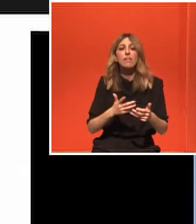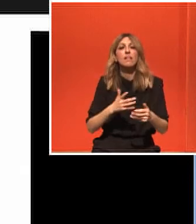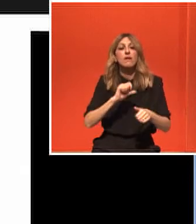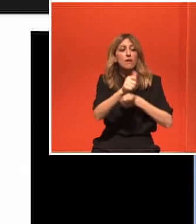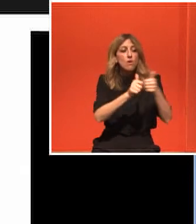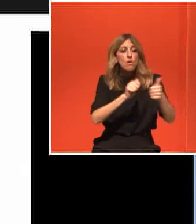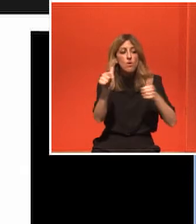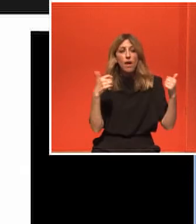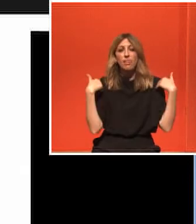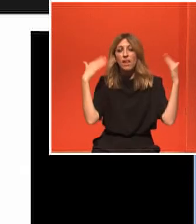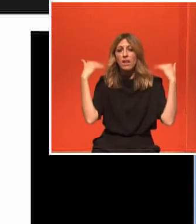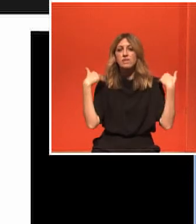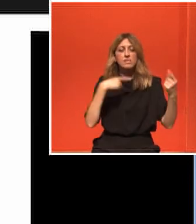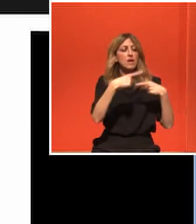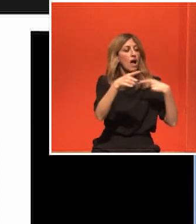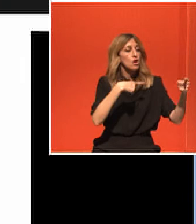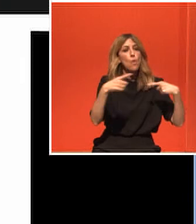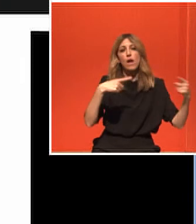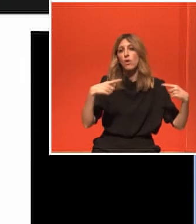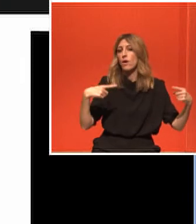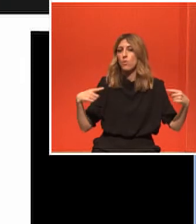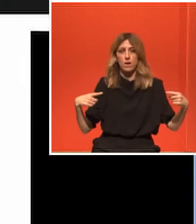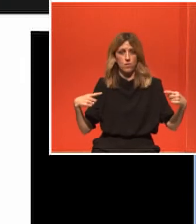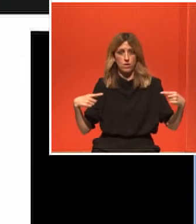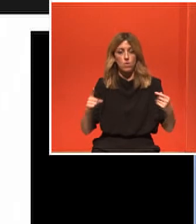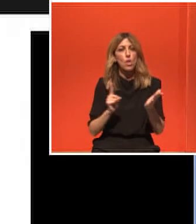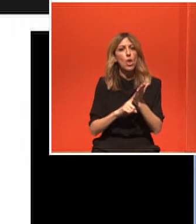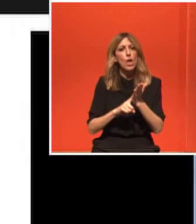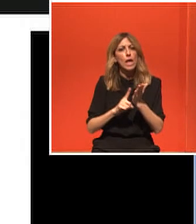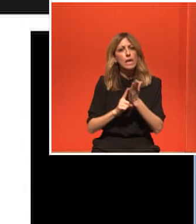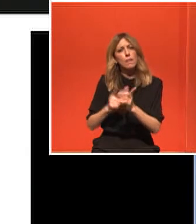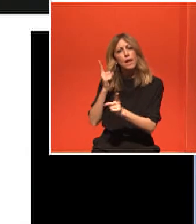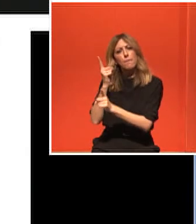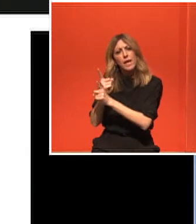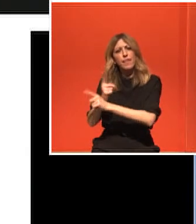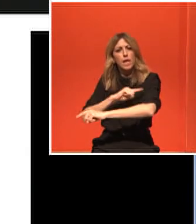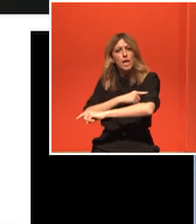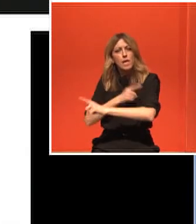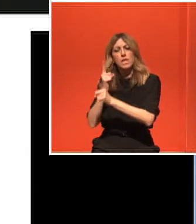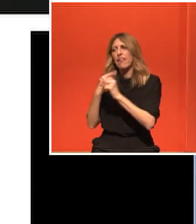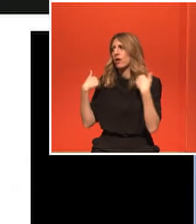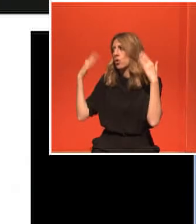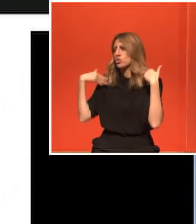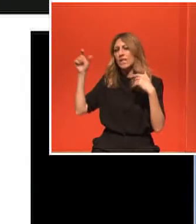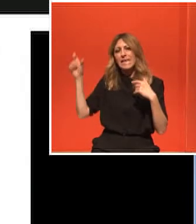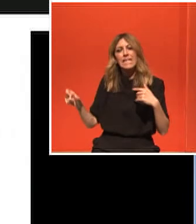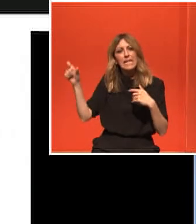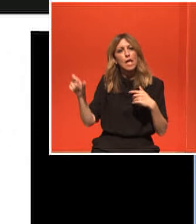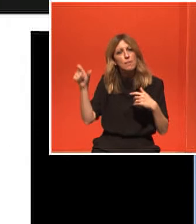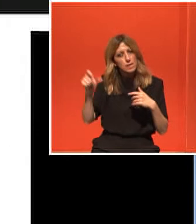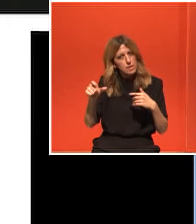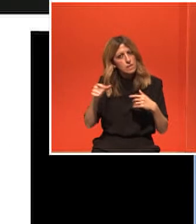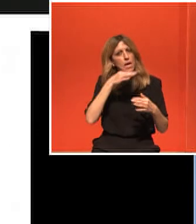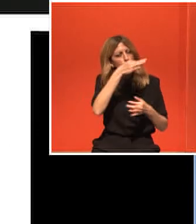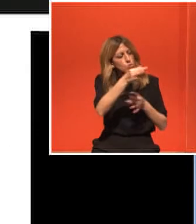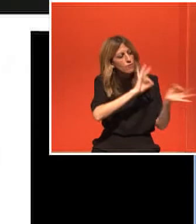ανθρώπους ο άνθρωπος που θα σε ακολουθήσει ένα πρωτόκολλο θεραπευτικής άσκησης. Γιατί η θεραπευτική άσκηση